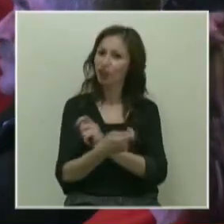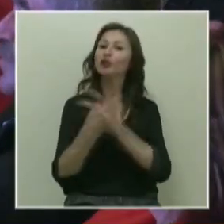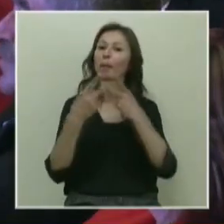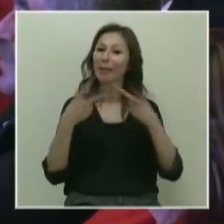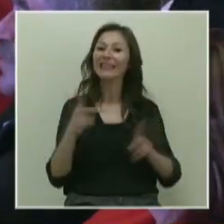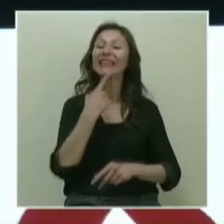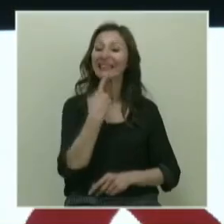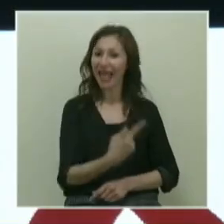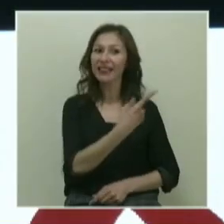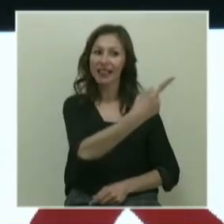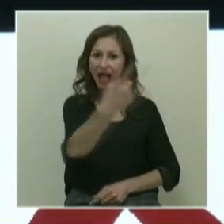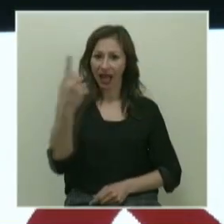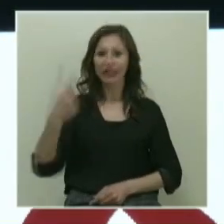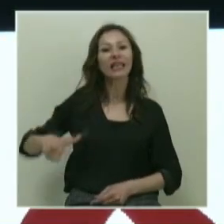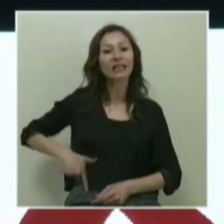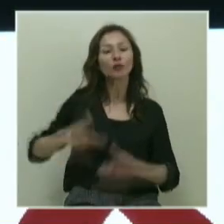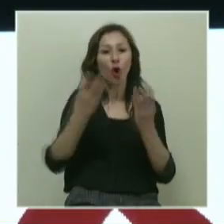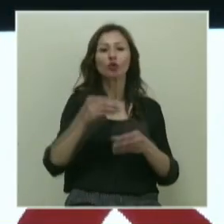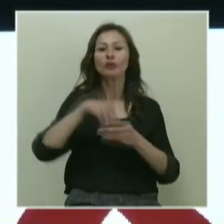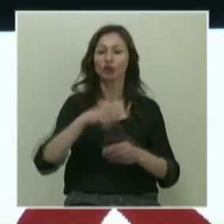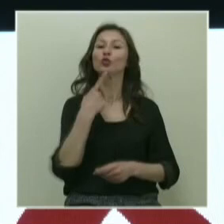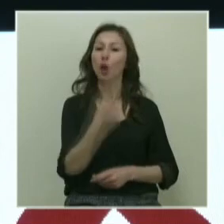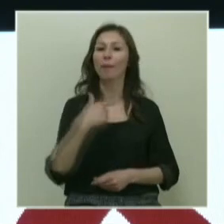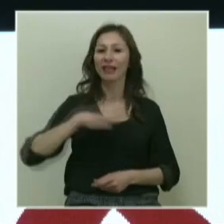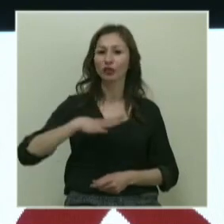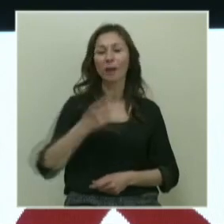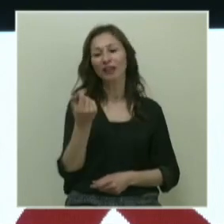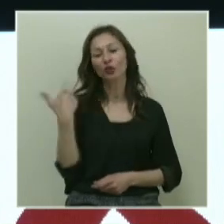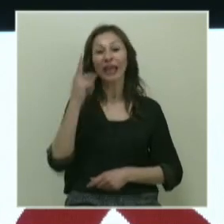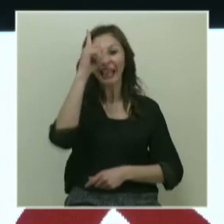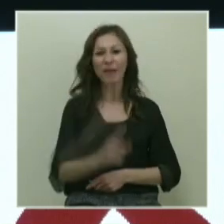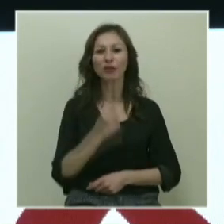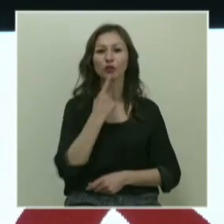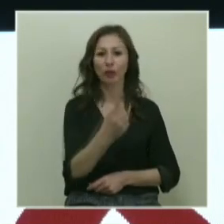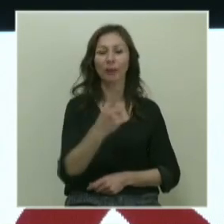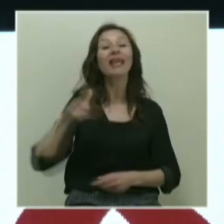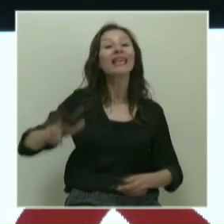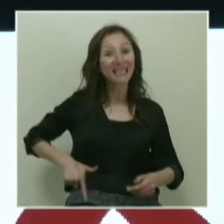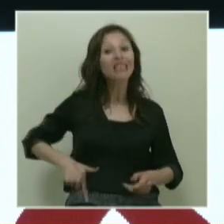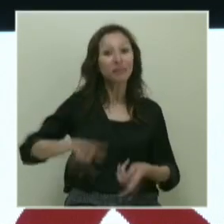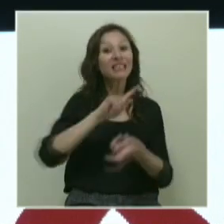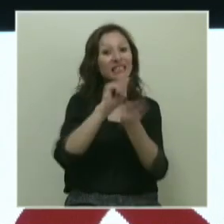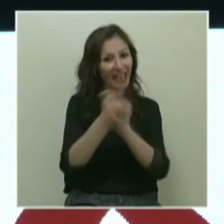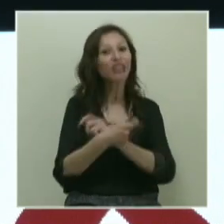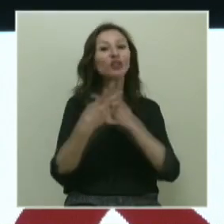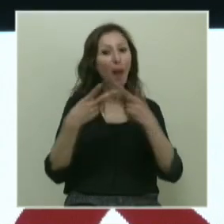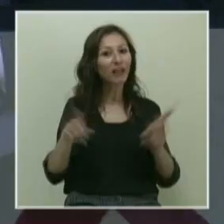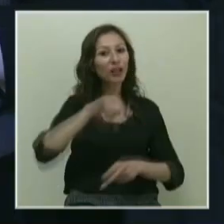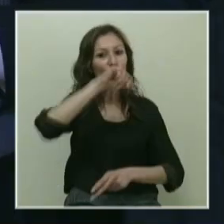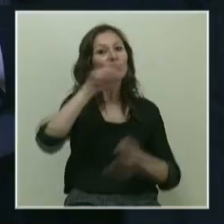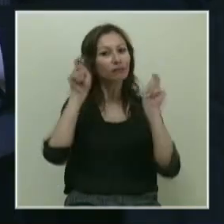diyenler, İzmir'de olduğumuz için özellikle söylemek istiyorum, aynı demin ilk başta söylediğimi, İzmir değiştirebilir,